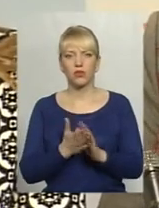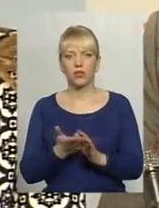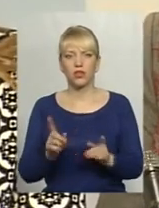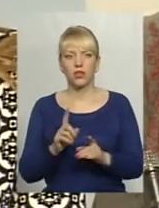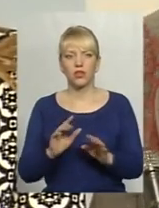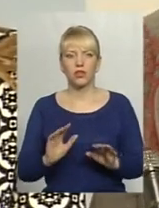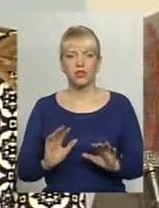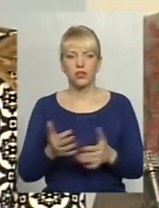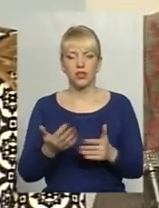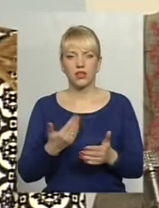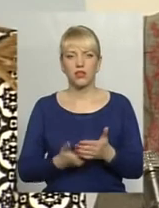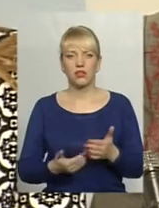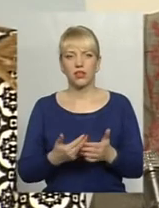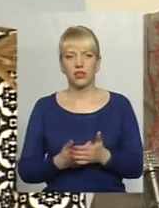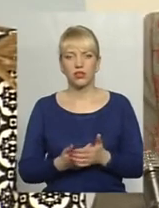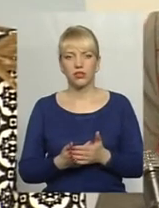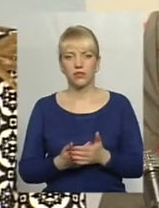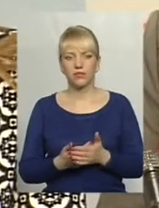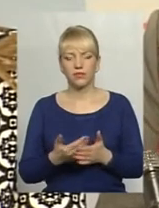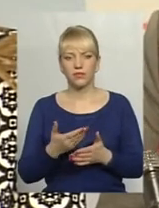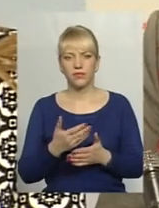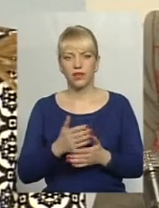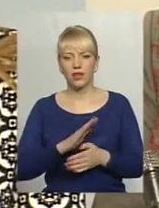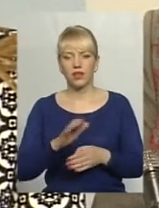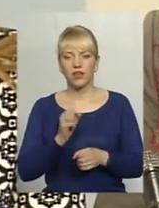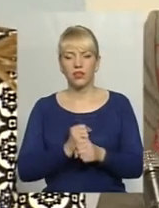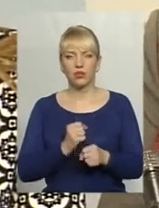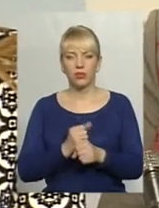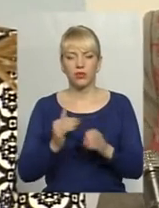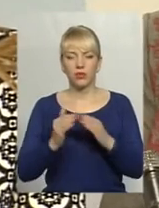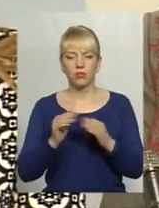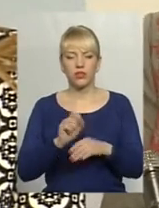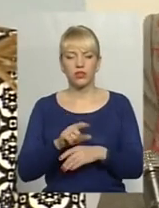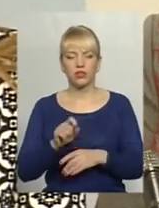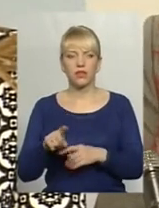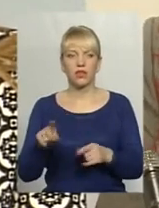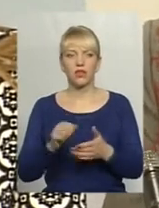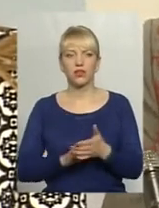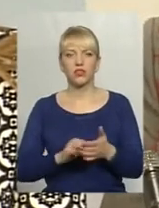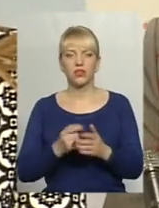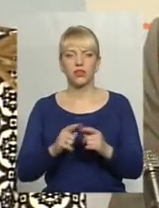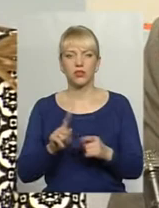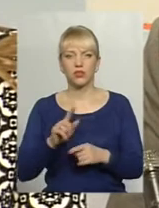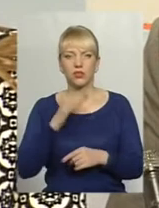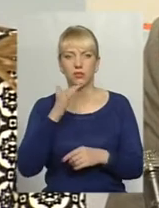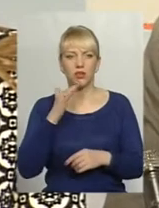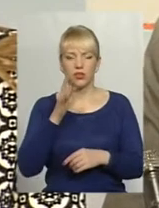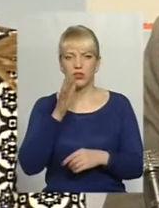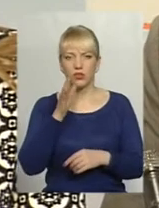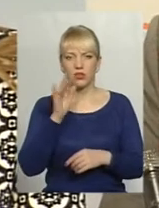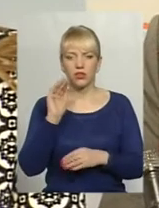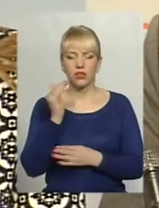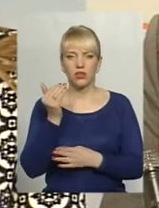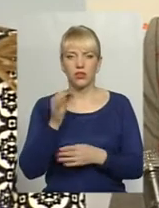сталася. Тобто, якщо не зроблені, наприклад, домашні завдання через те, що багато часу дитина